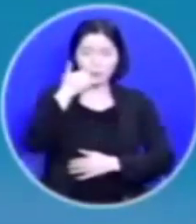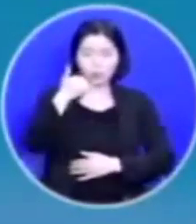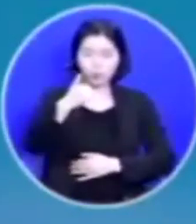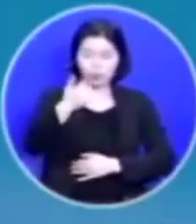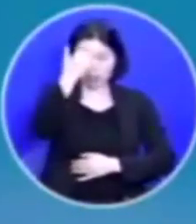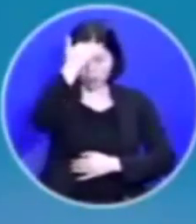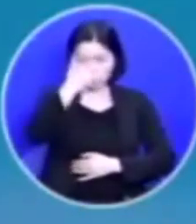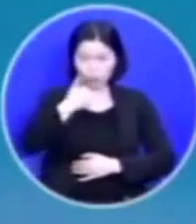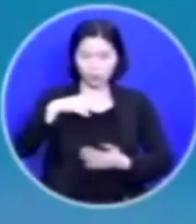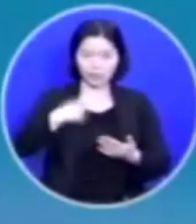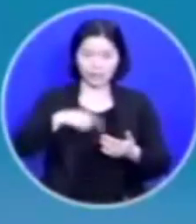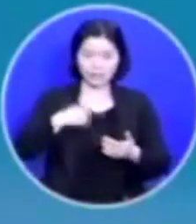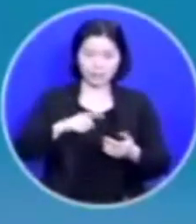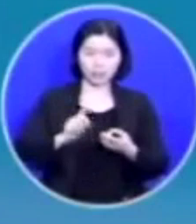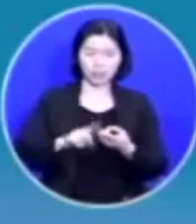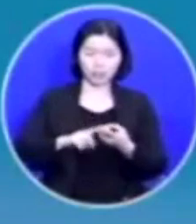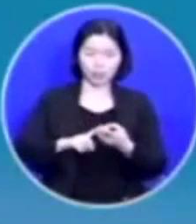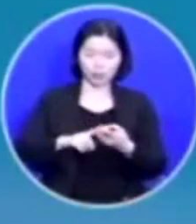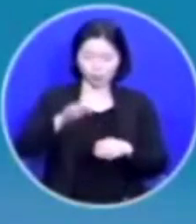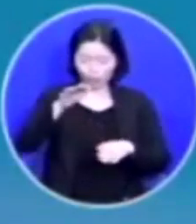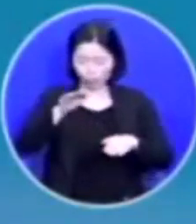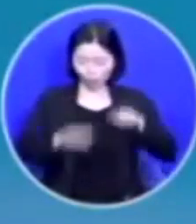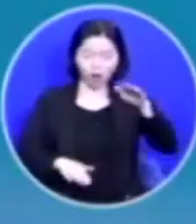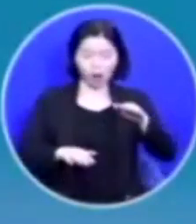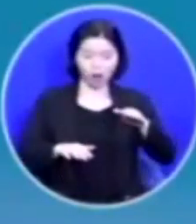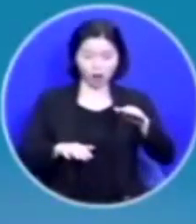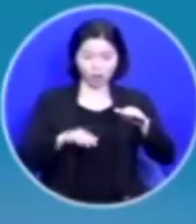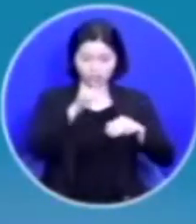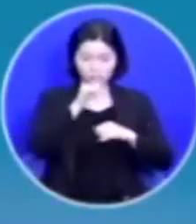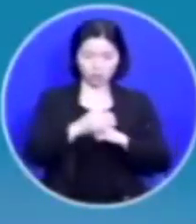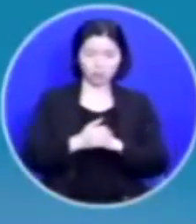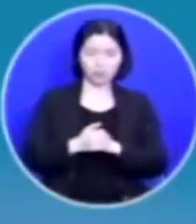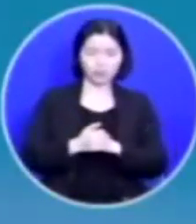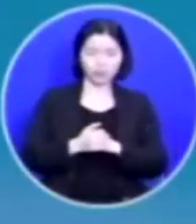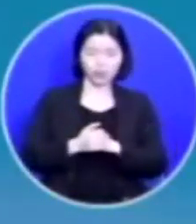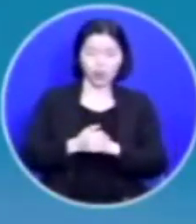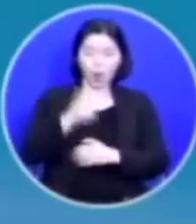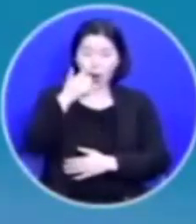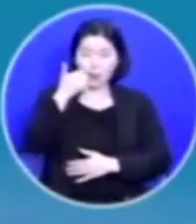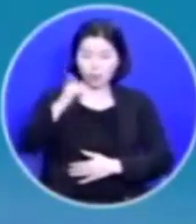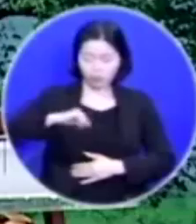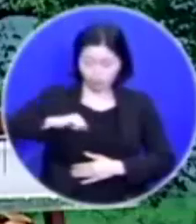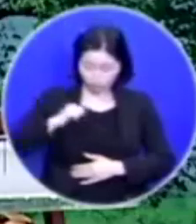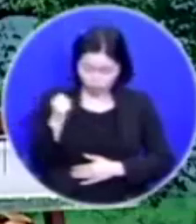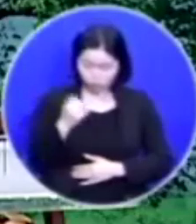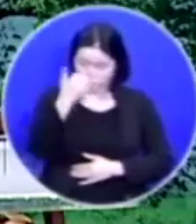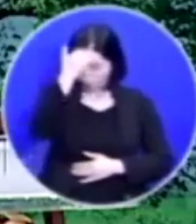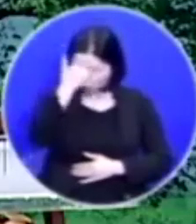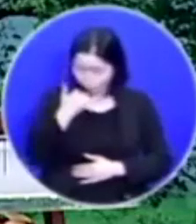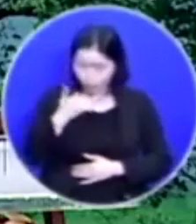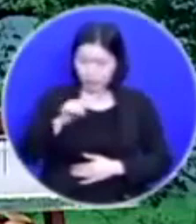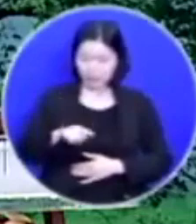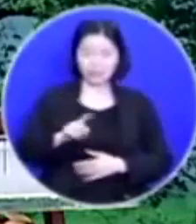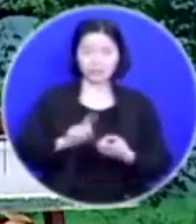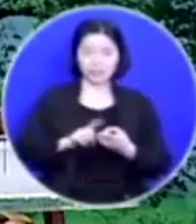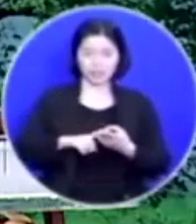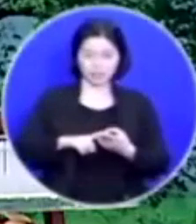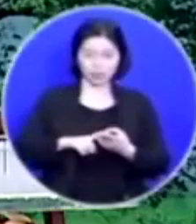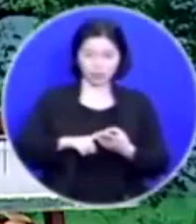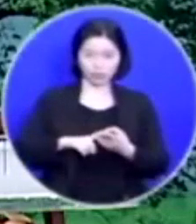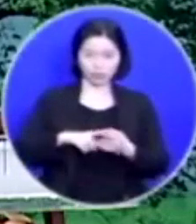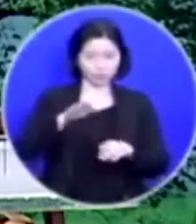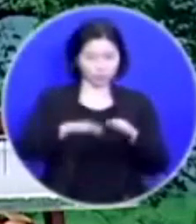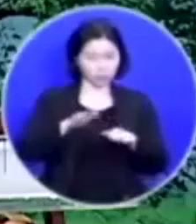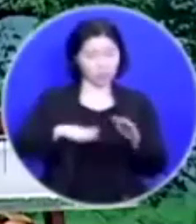것에는 굉장한 차이가 있습니다 부모님에게 순종하고 효도하는 것 자체에는 차이가 없지만